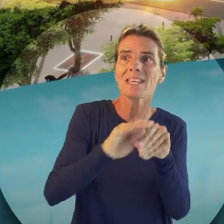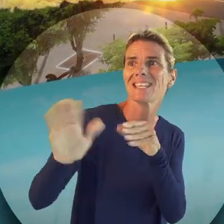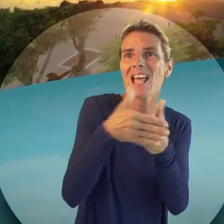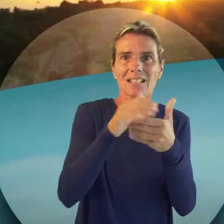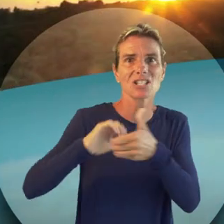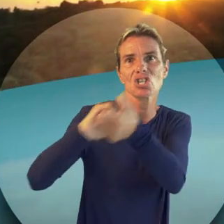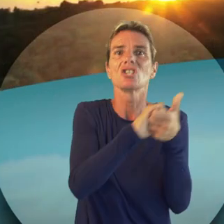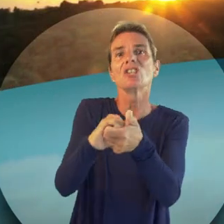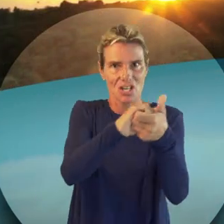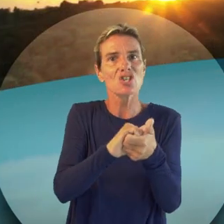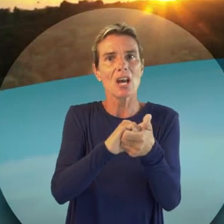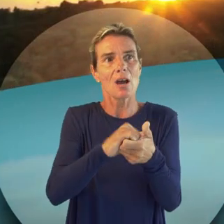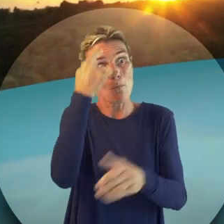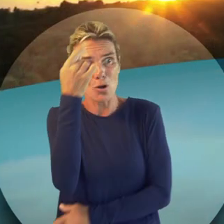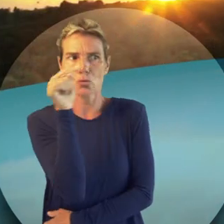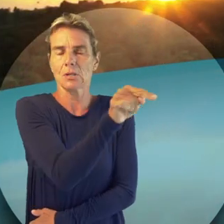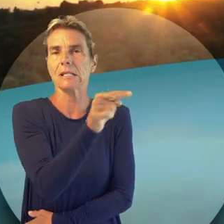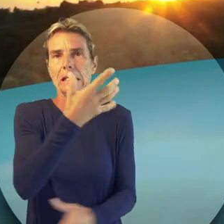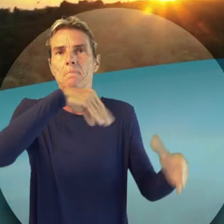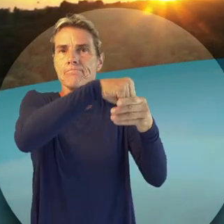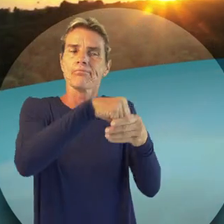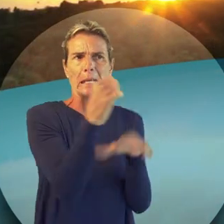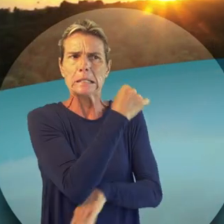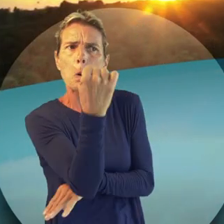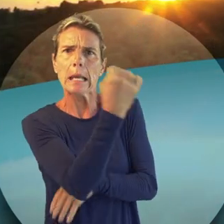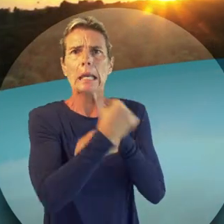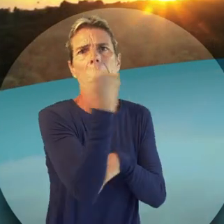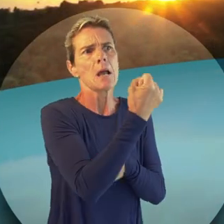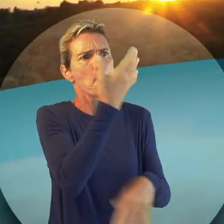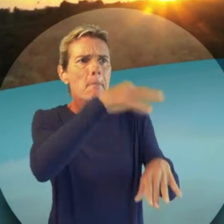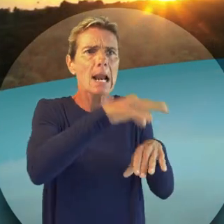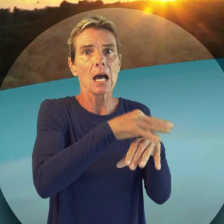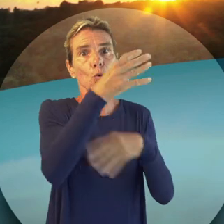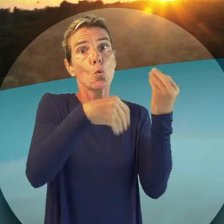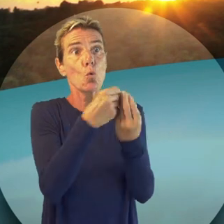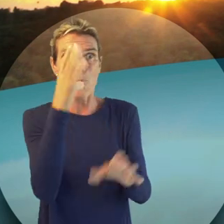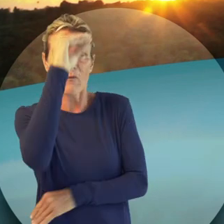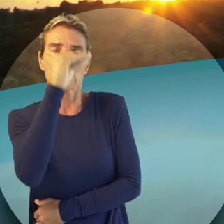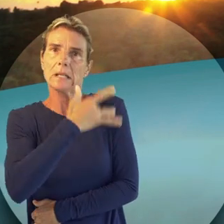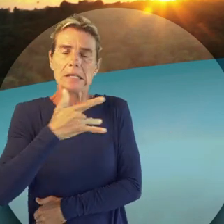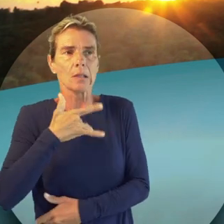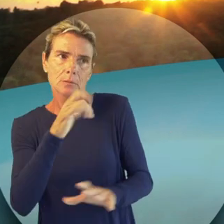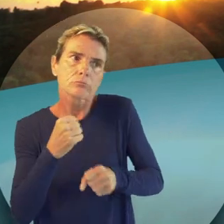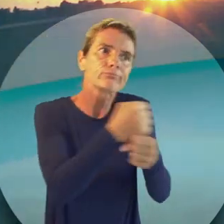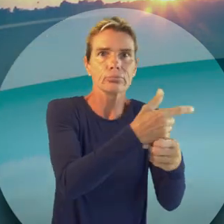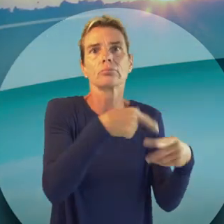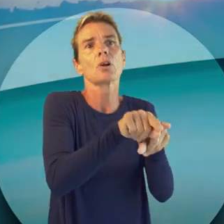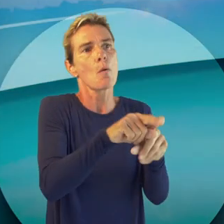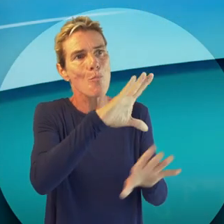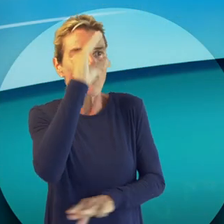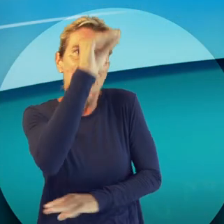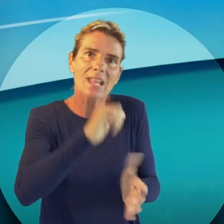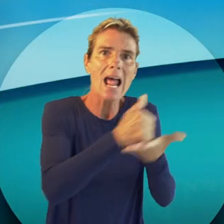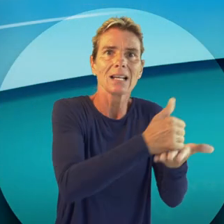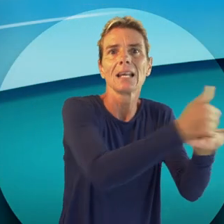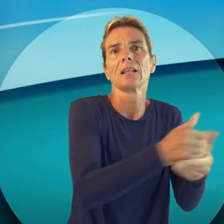et à ceux qui vous sont chers. Une pensée particulière pour les personnes isolées, malades et à celles qui, chaque jour, se dévouent au service des autres.